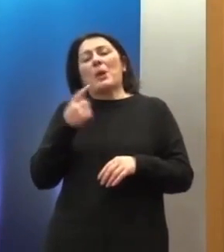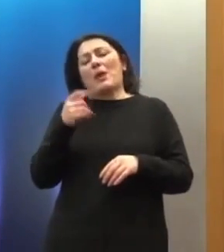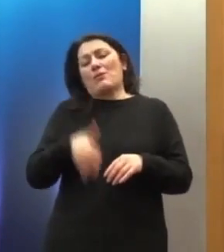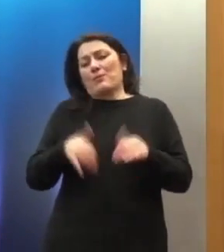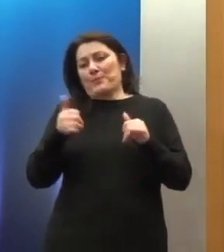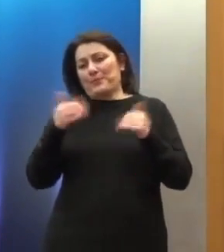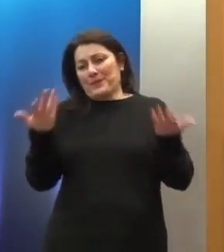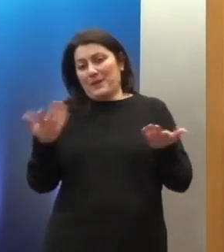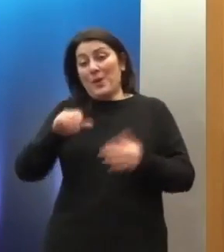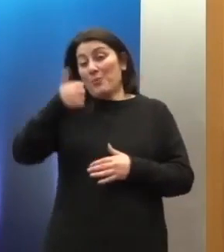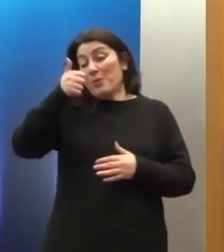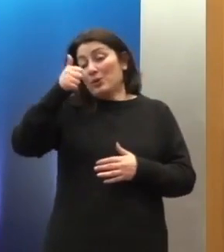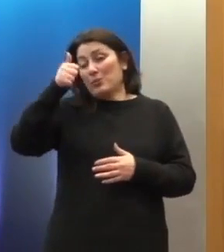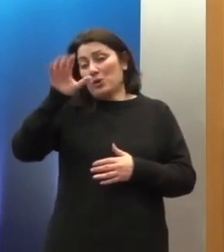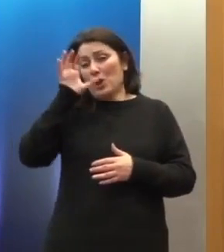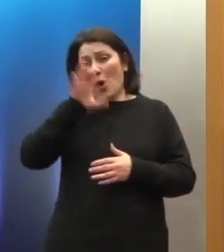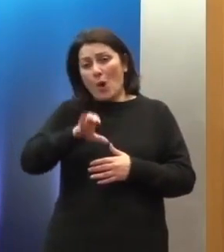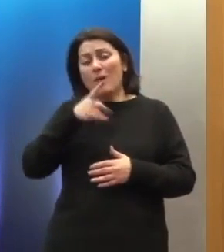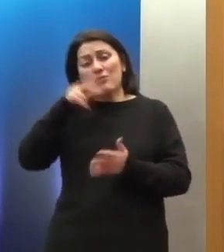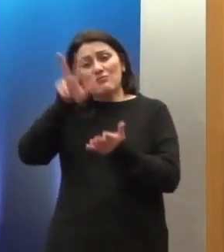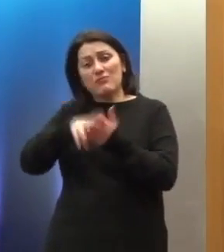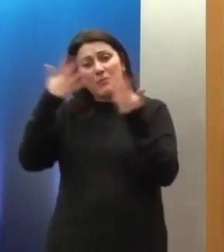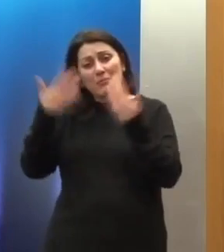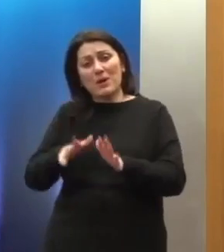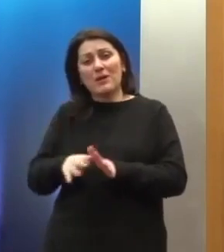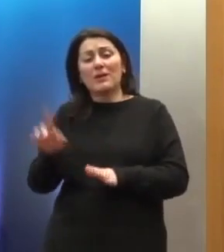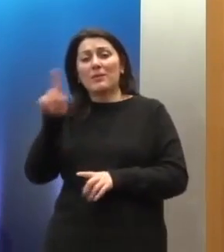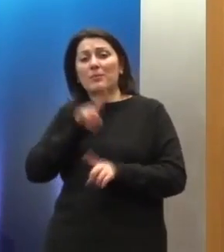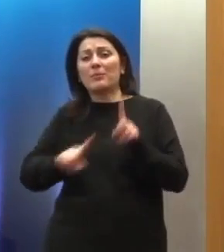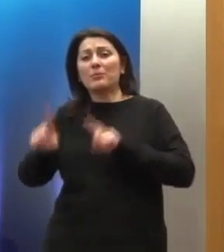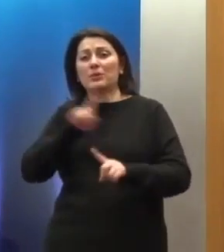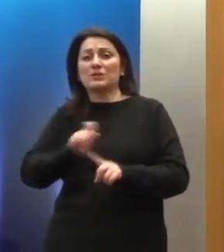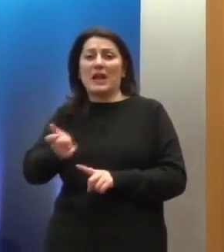πρώτη χώρα που επικλήρωσε τον Ευρωπαϊκό Κοινωνικό Χάρτη ήταν το Ηνωμένο Βασίλειο.